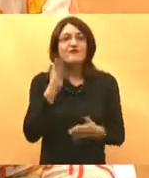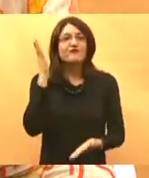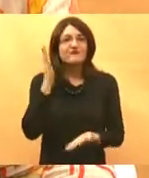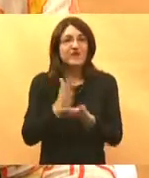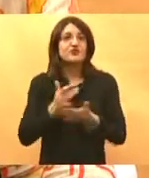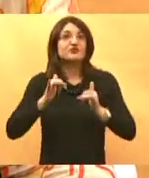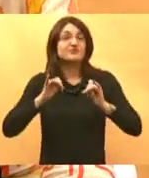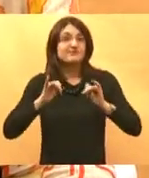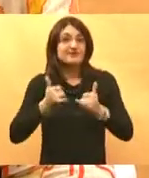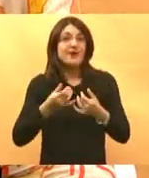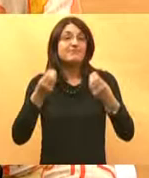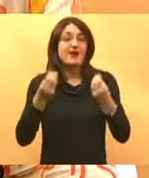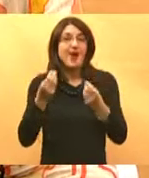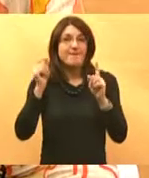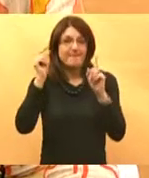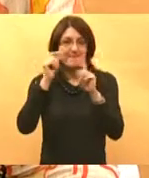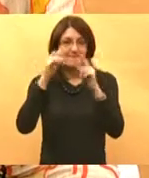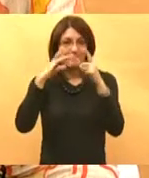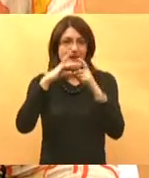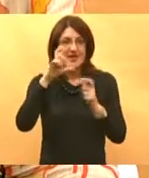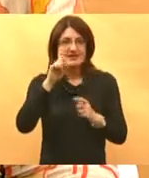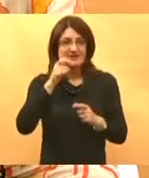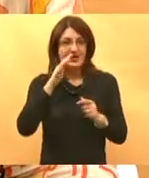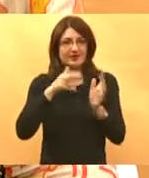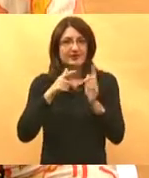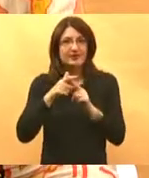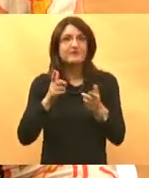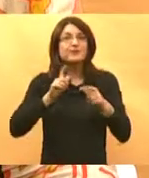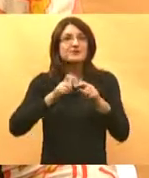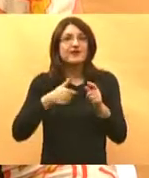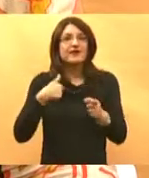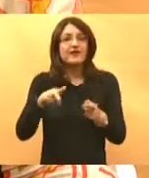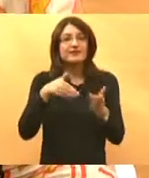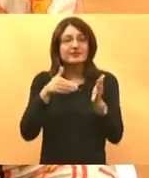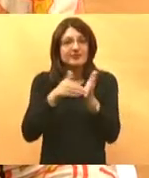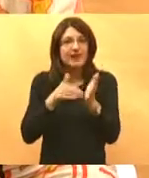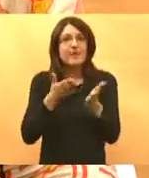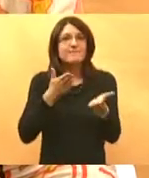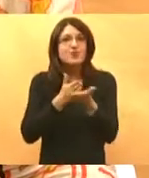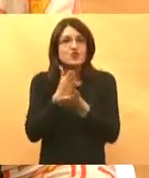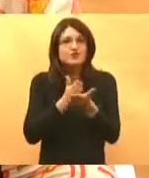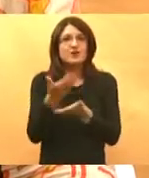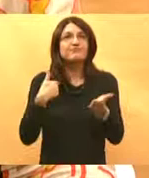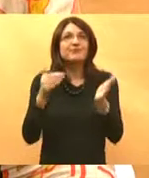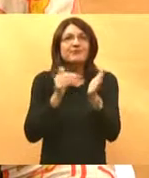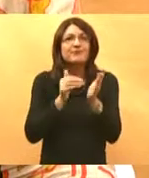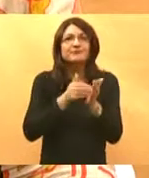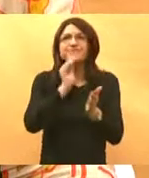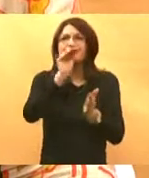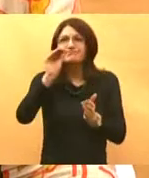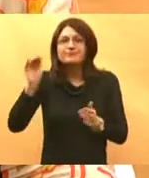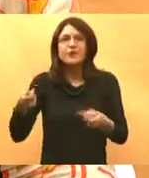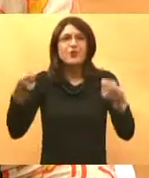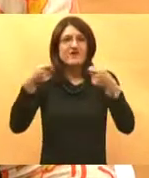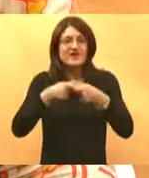pacijenti. To znači kad trebamo uslugu, obratit se ili bilo koji proces u našem